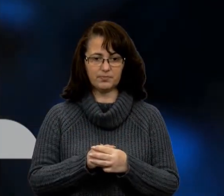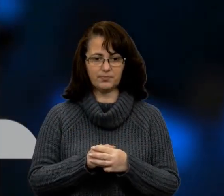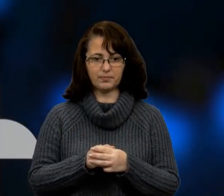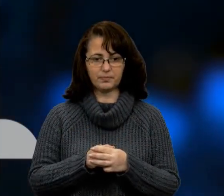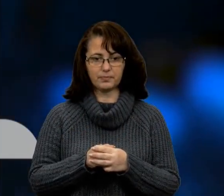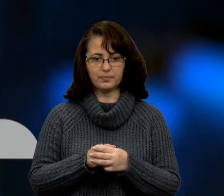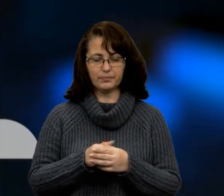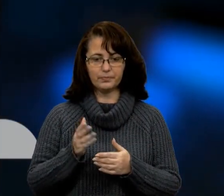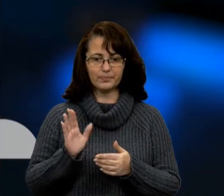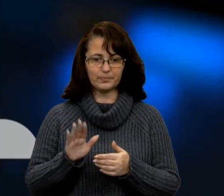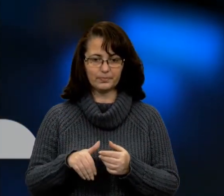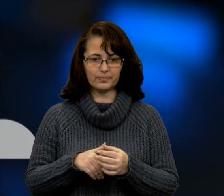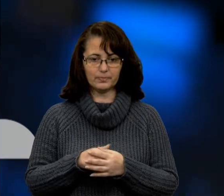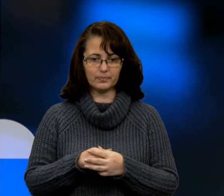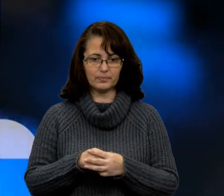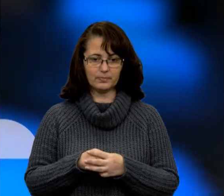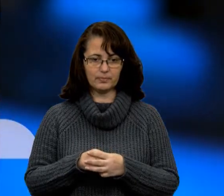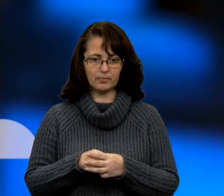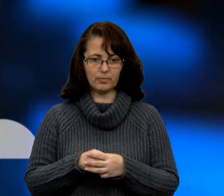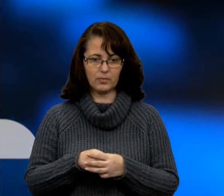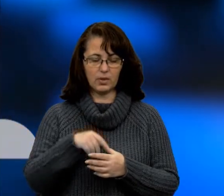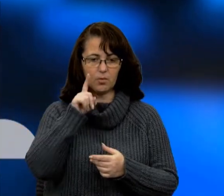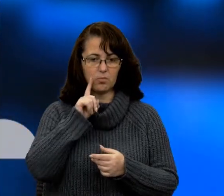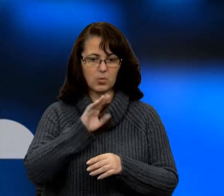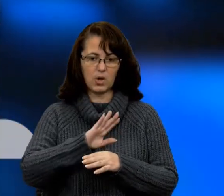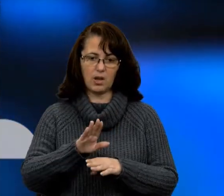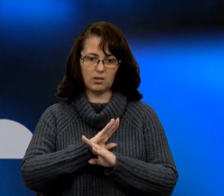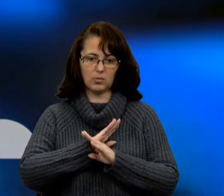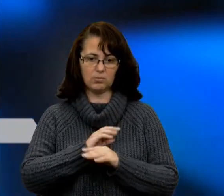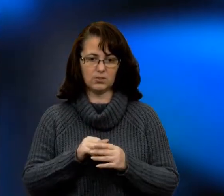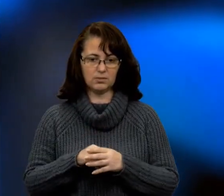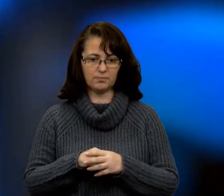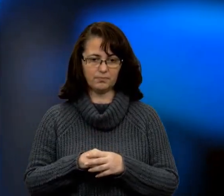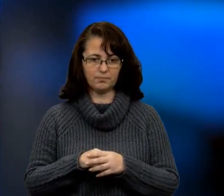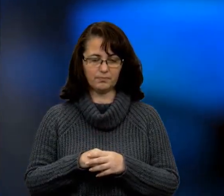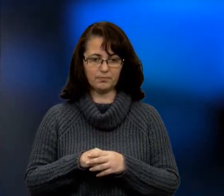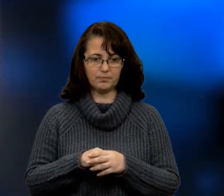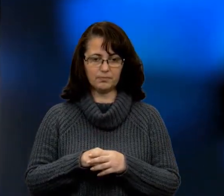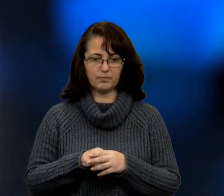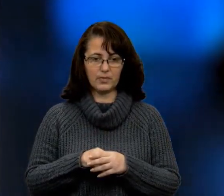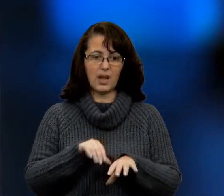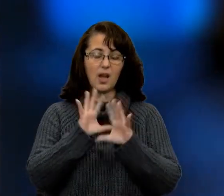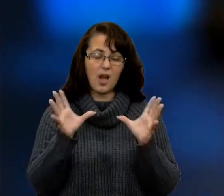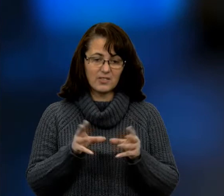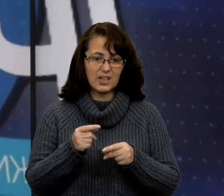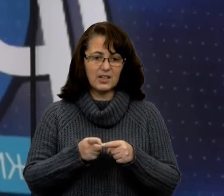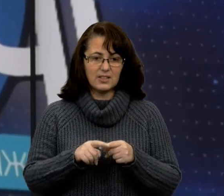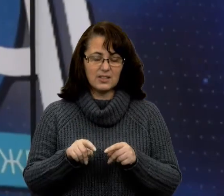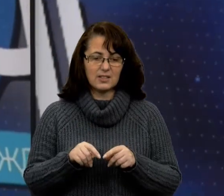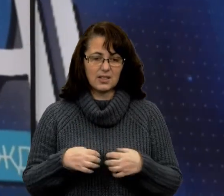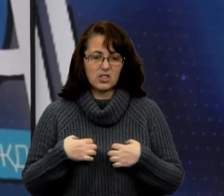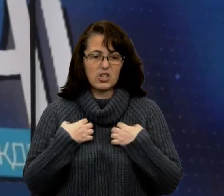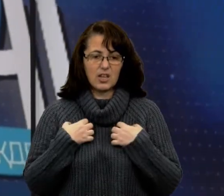Ладно. Поки не помер. Ну, так що, це взагалі, знаєте, жахлива тема.